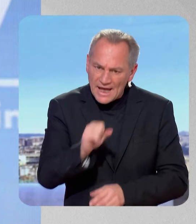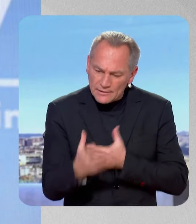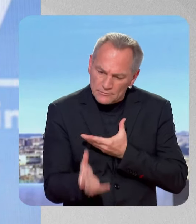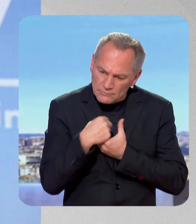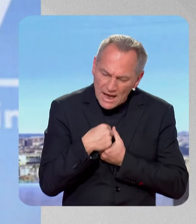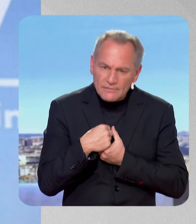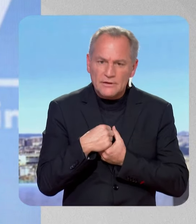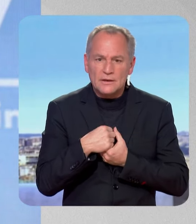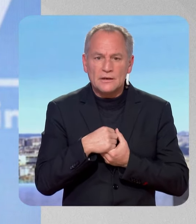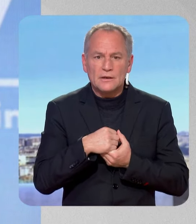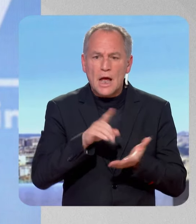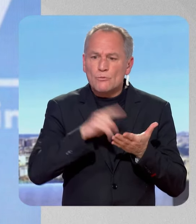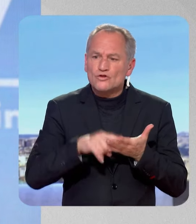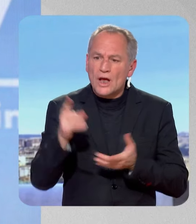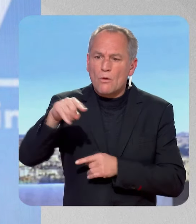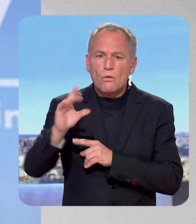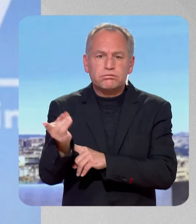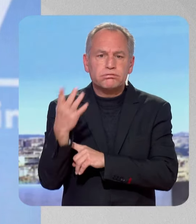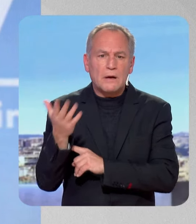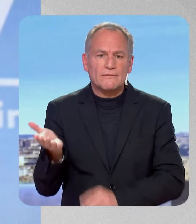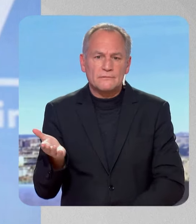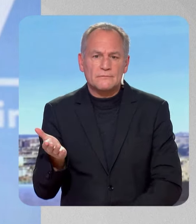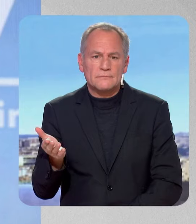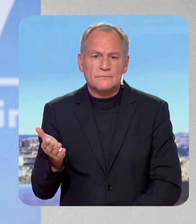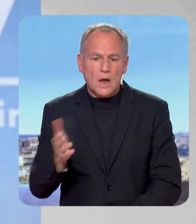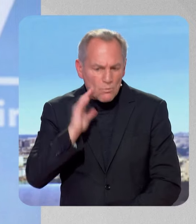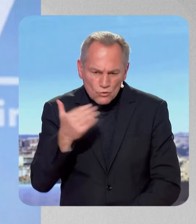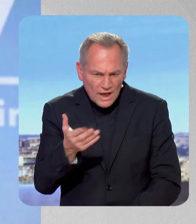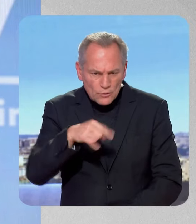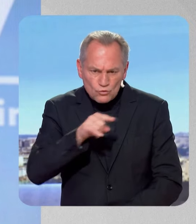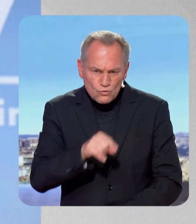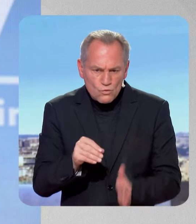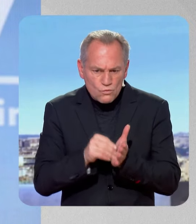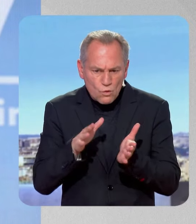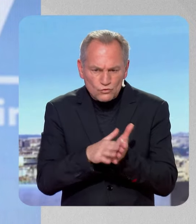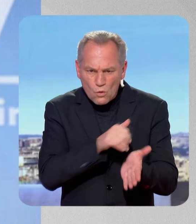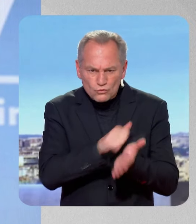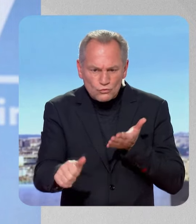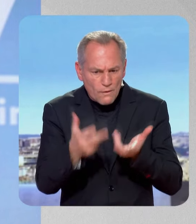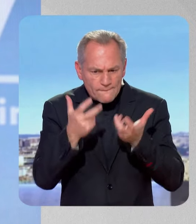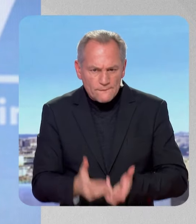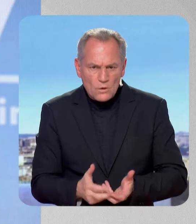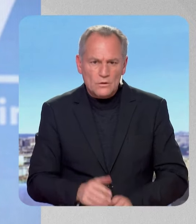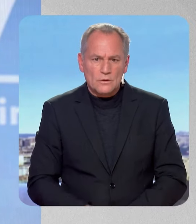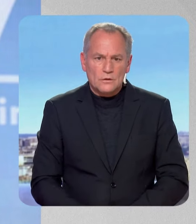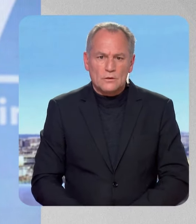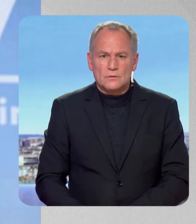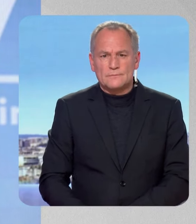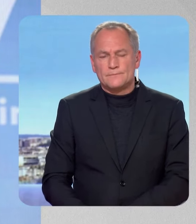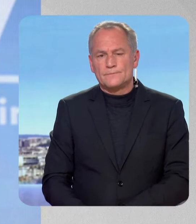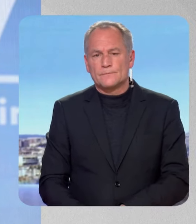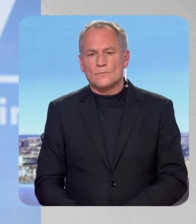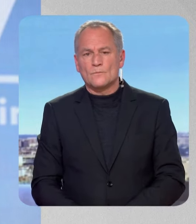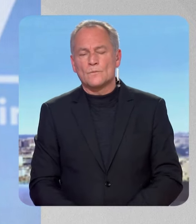rejeté. Donc évidemment, c'est une raison supplémentaire de la censure. Aujourd'hui, nous en aurons peut-être une encore nouvelle, c'est